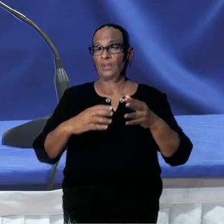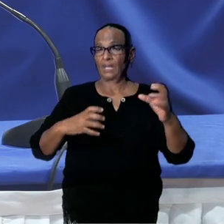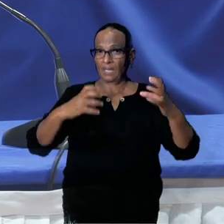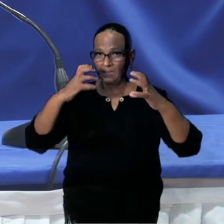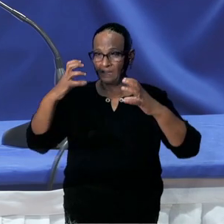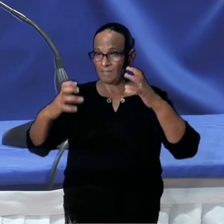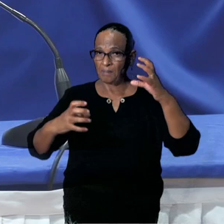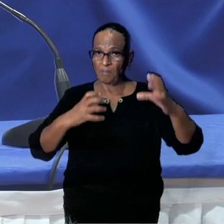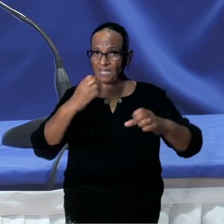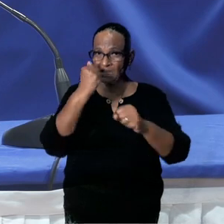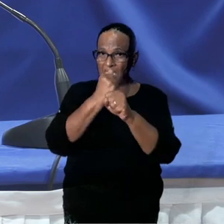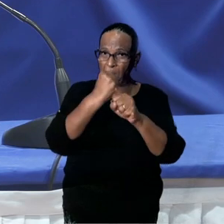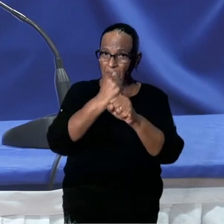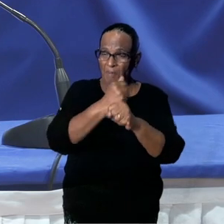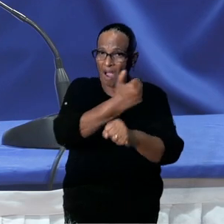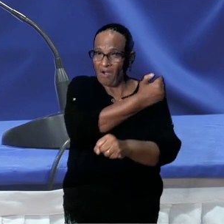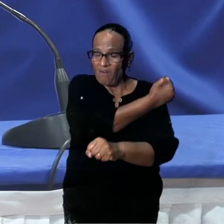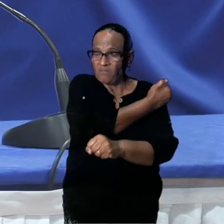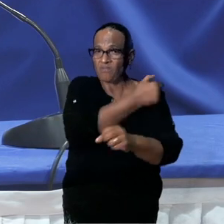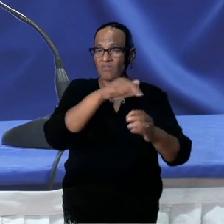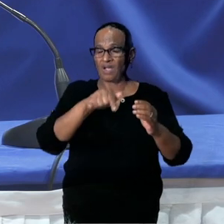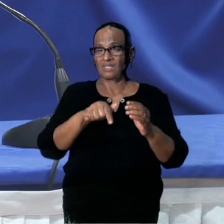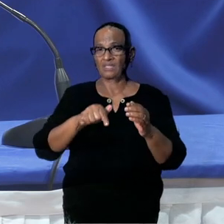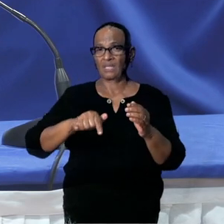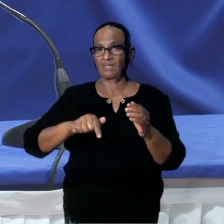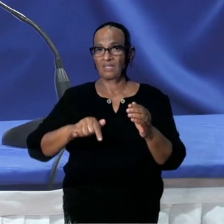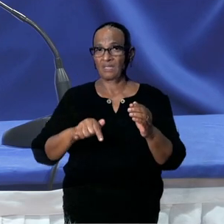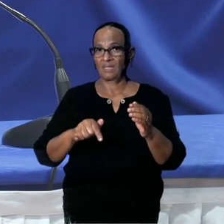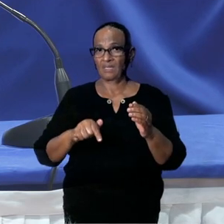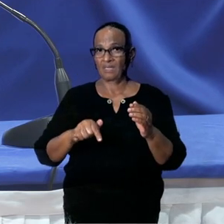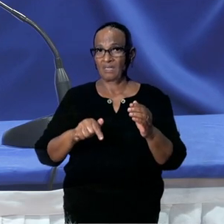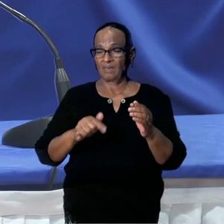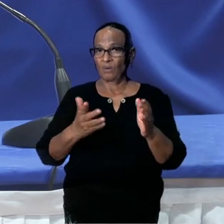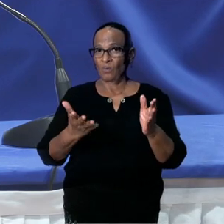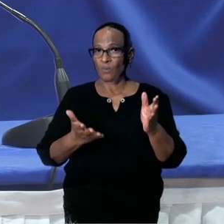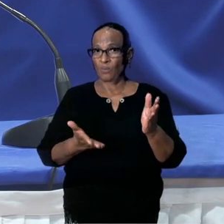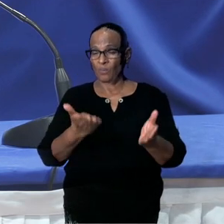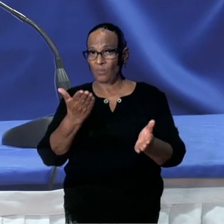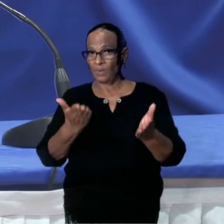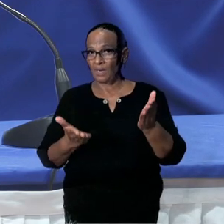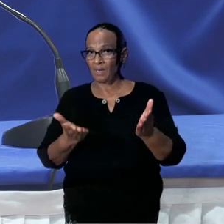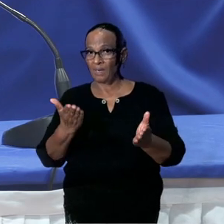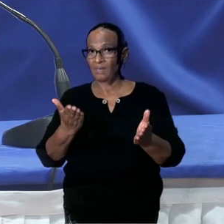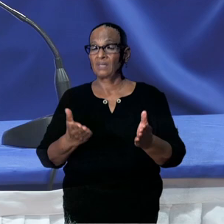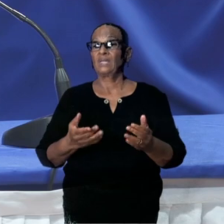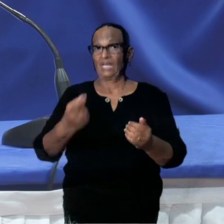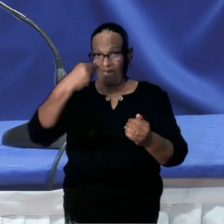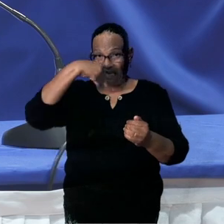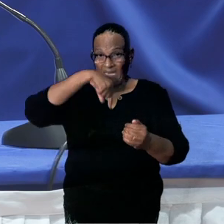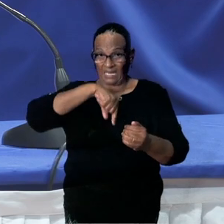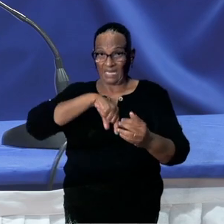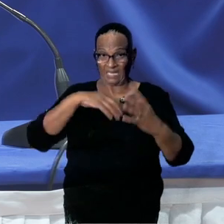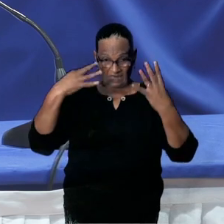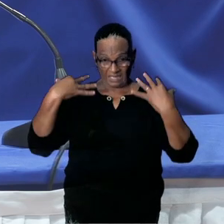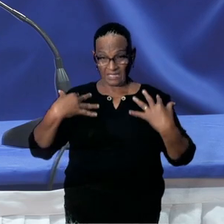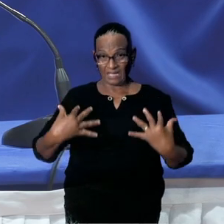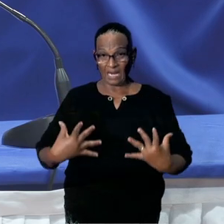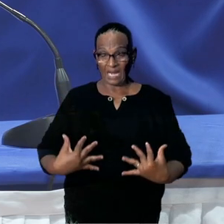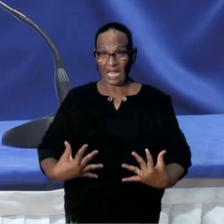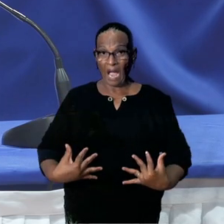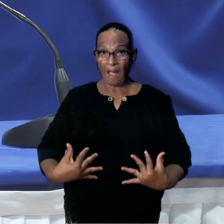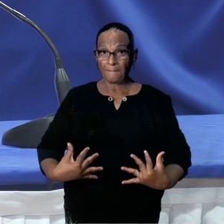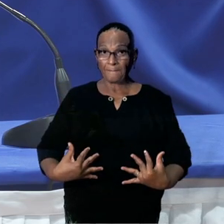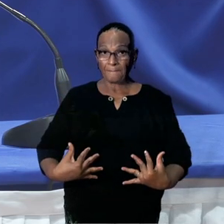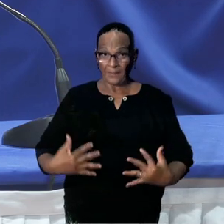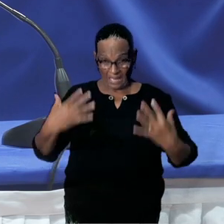daar decodeert. En daardoor, wanneer de eiwitten dan in de bloedbaan komen, gaat het lichaam beschermstoffen maken.